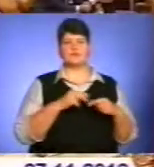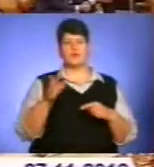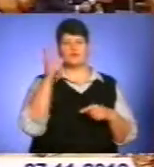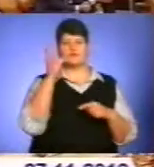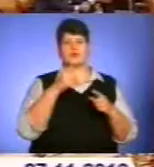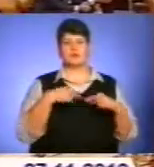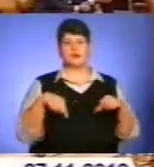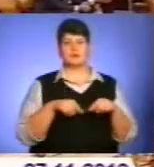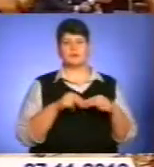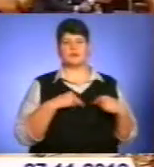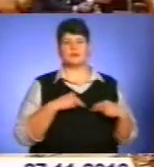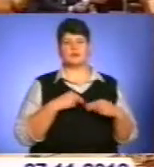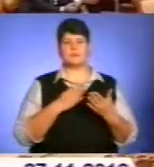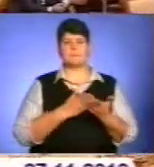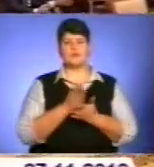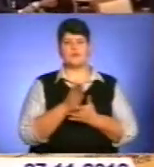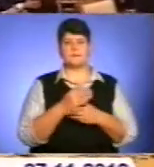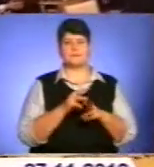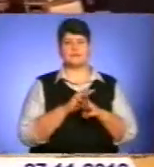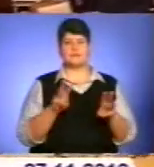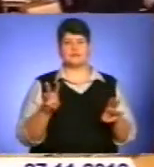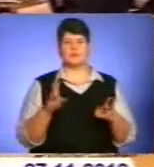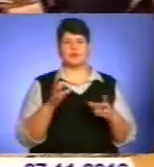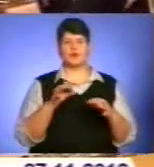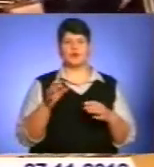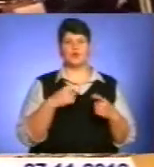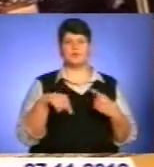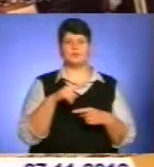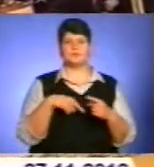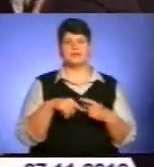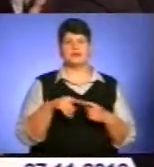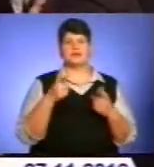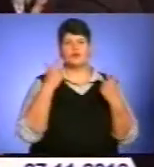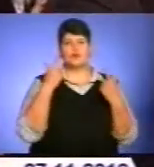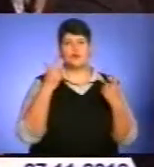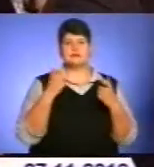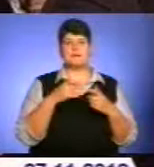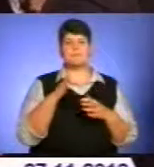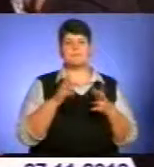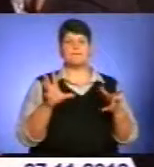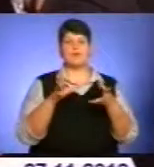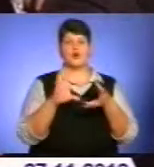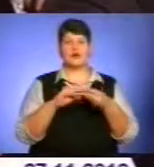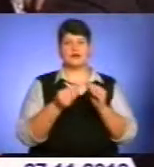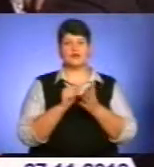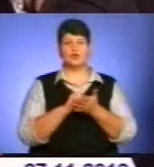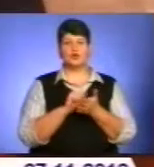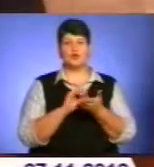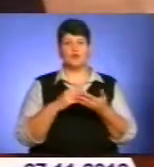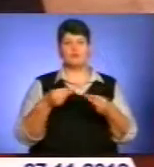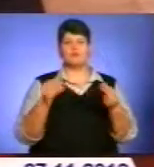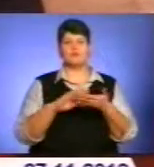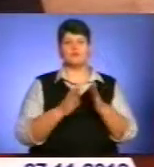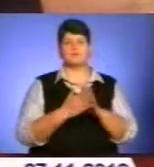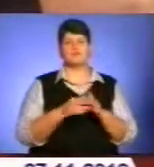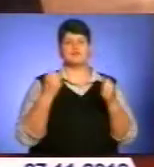Представники профільних міністерств домовились про обмін наукової інформації та навчальними програмами. А Меморандум про взаємодію у галузі фізичної культури